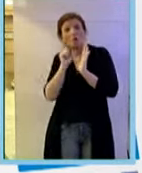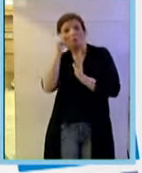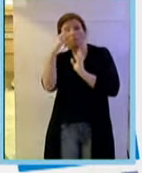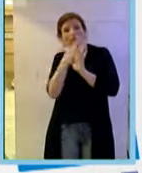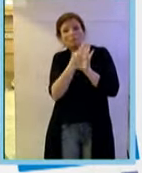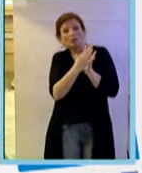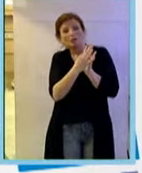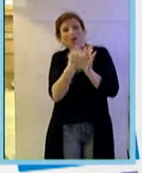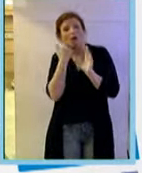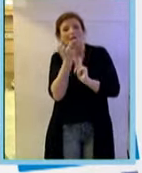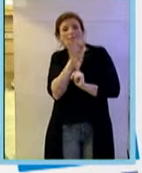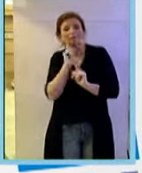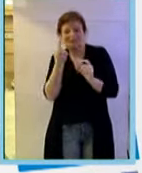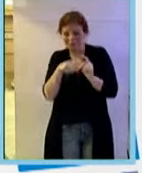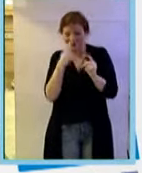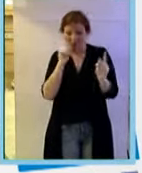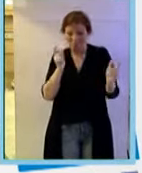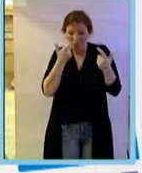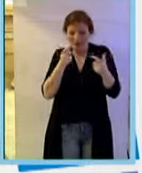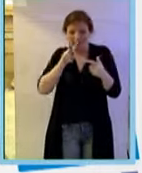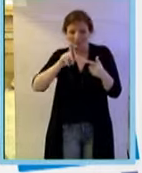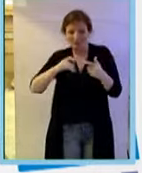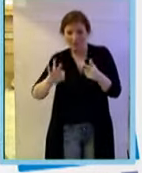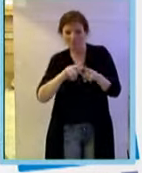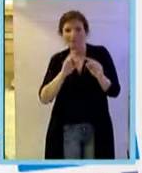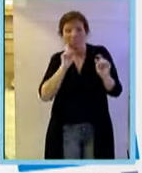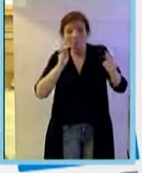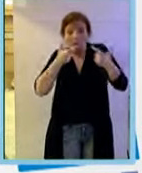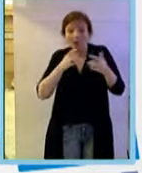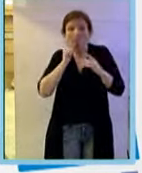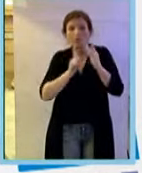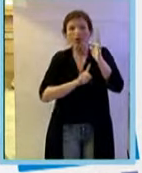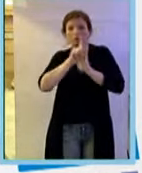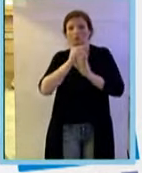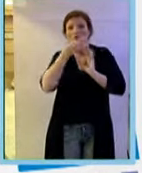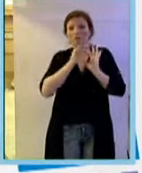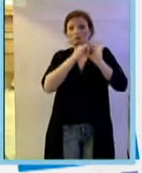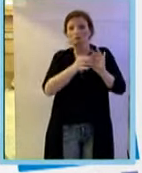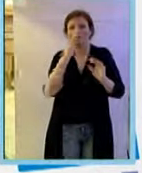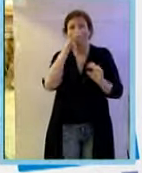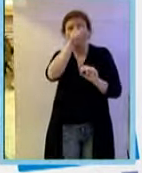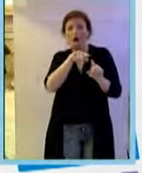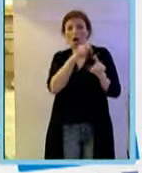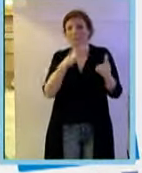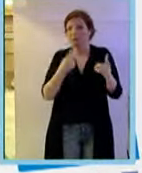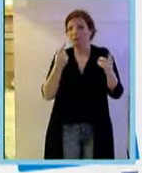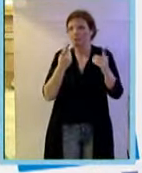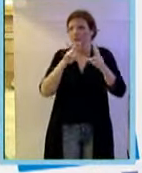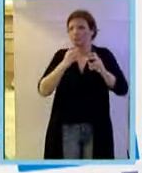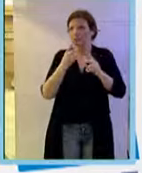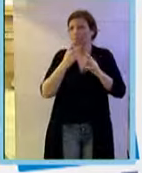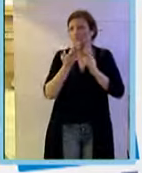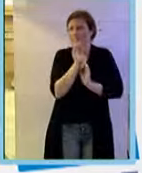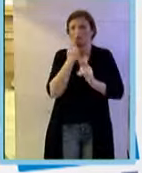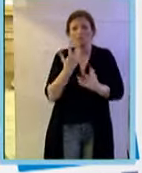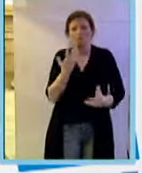concetto di bloccare il VGF può avere effetti sull'essere umano in un studio che ha presentato circa dieci anni fa esattamente dieci anni fa